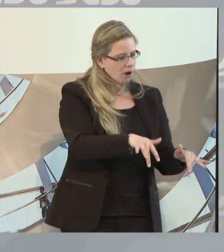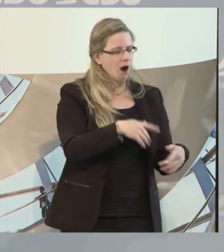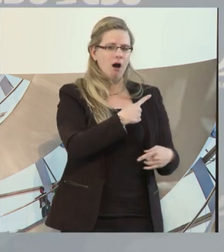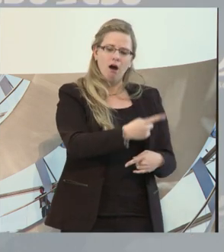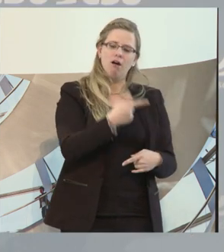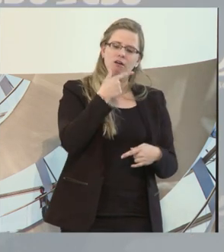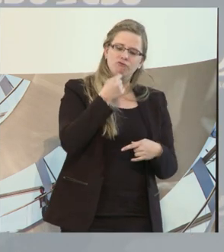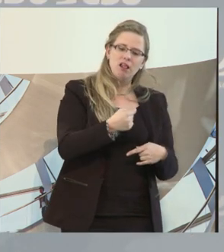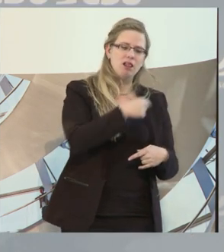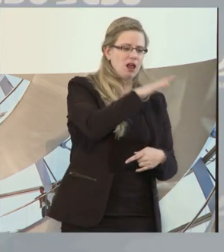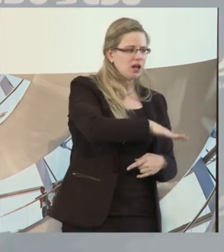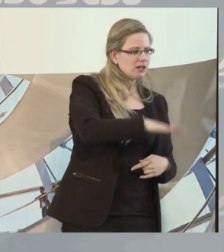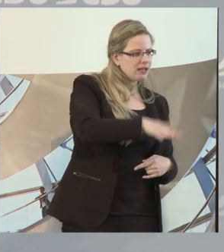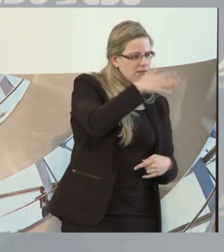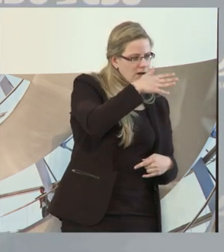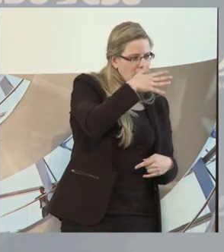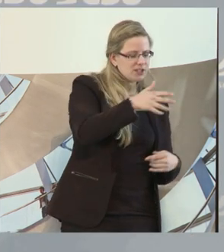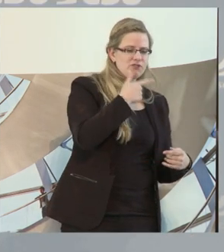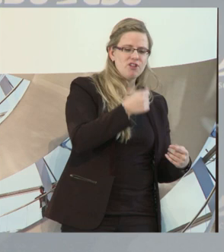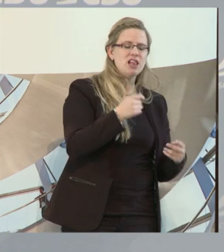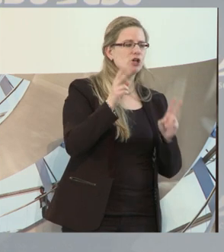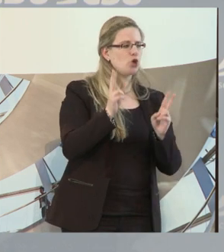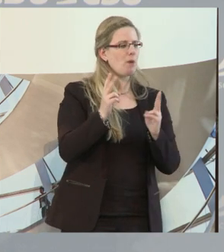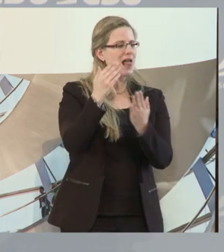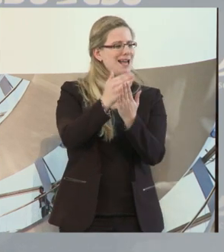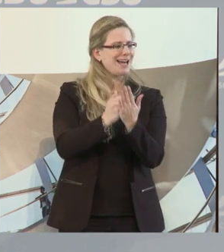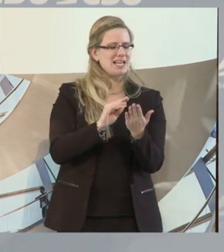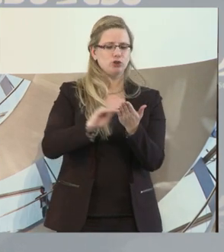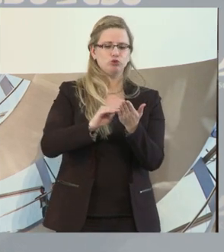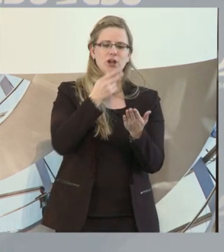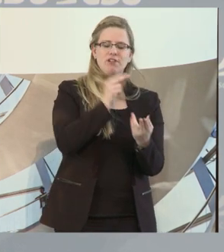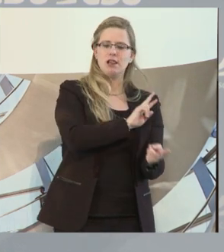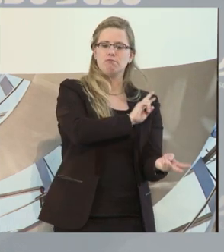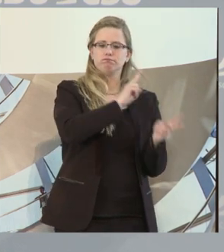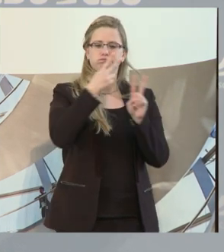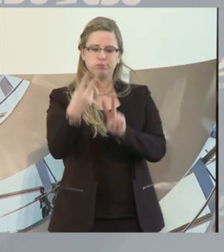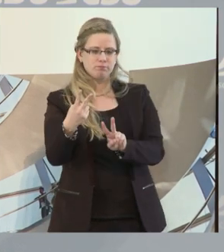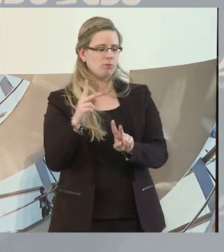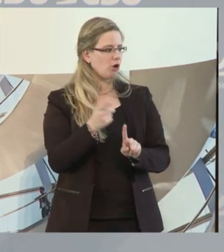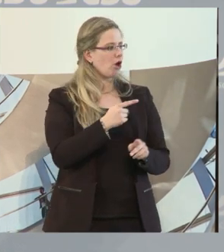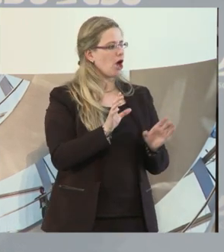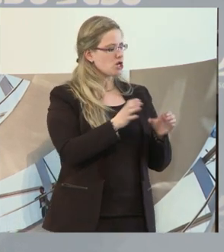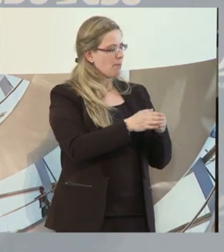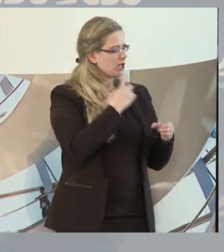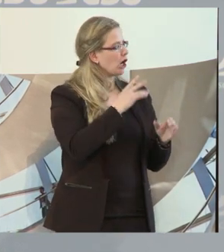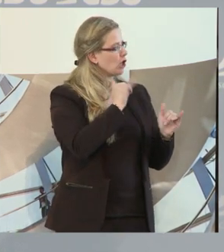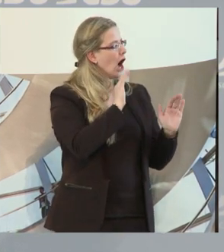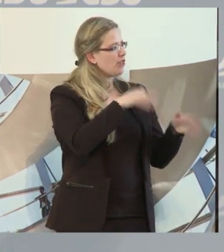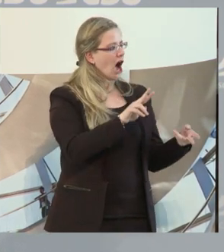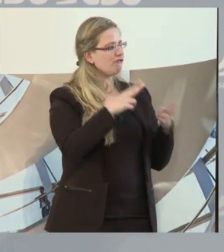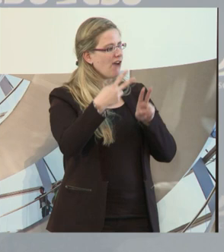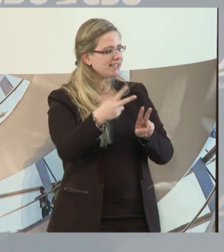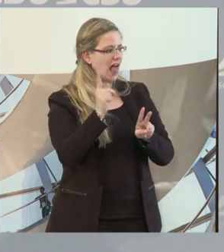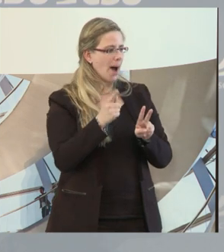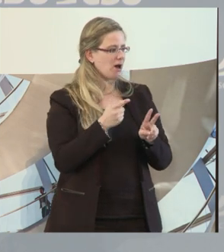aus dem Kindergarten in eine Regelschule wechseln. Und dann hat die Gemeinde gesagt, ja, könnt ihr machen, aber es darf kein Geld kosten. Und die Arbeit